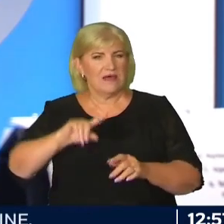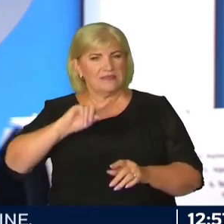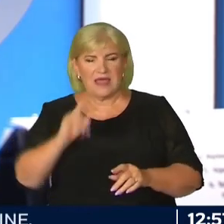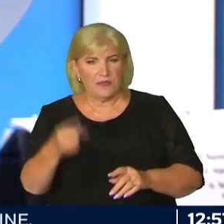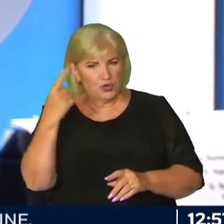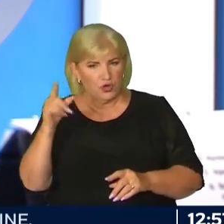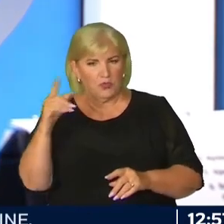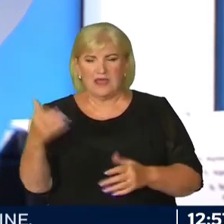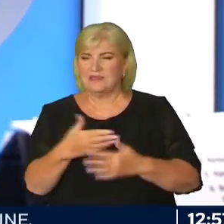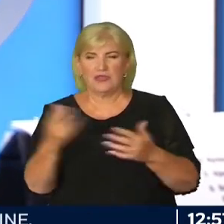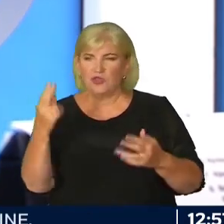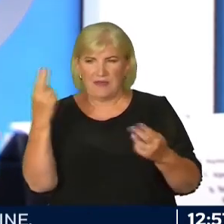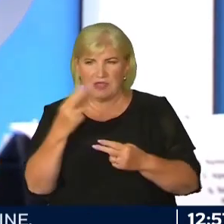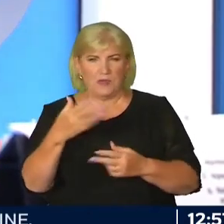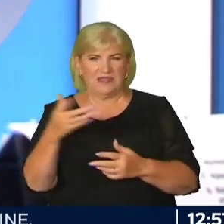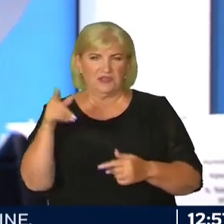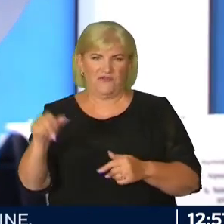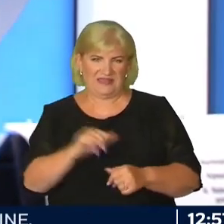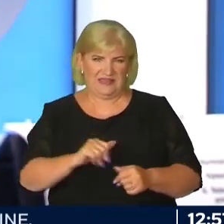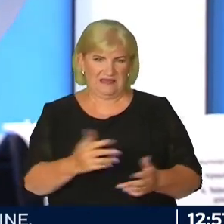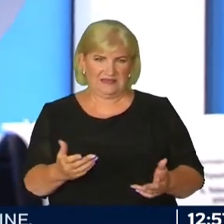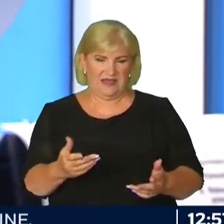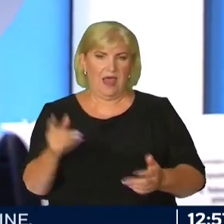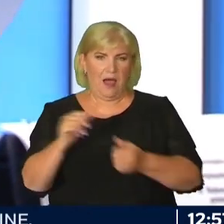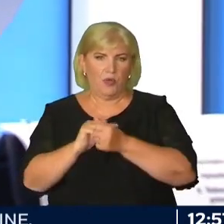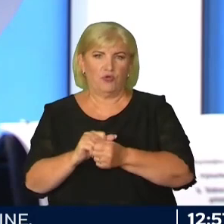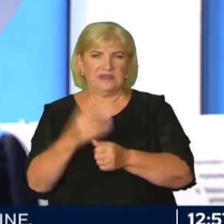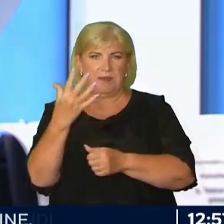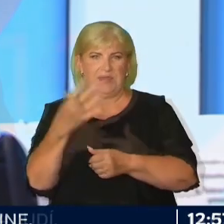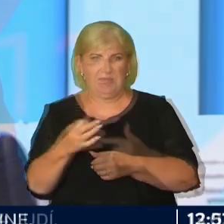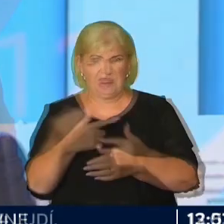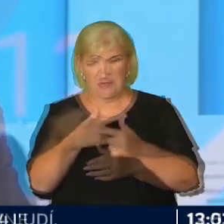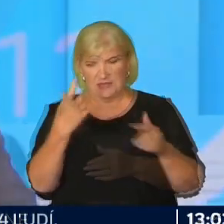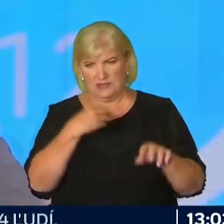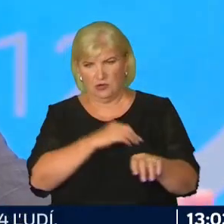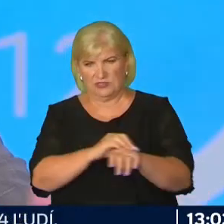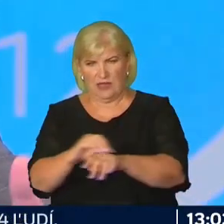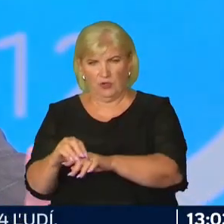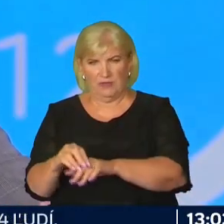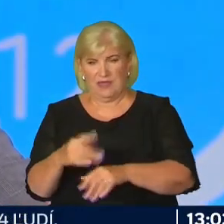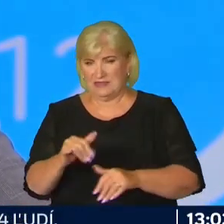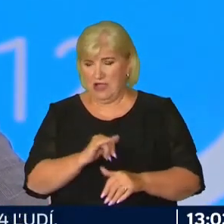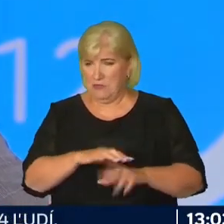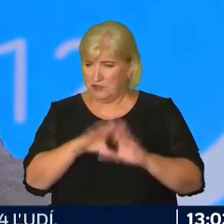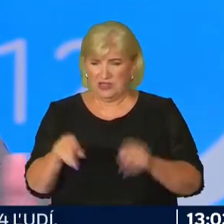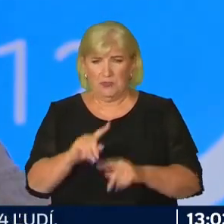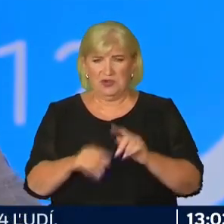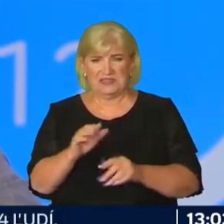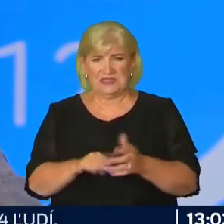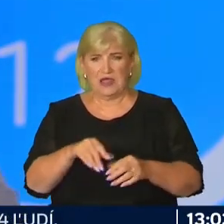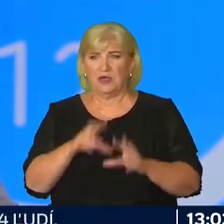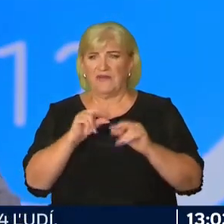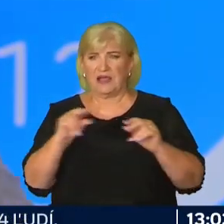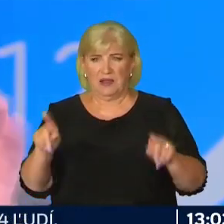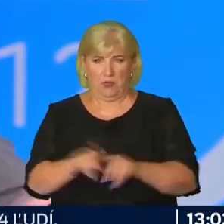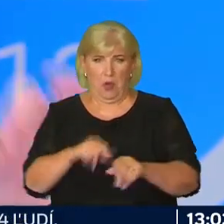Len vám nikto nerozumie a nikto vás nechce. To je celý problém. A bojujete opäť percent, abyte sa dostali do opravdu. Je nejaké zaujímavé, všetky politické strany to začali kvákať po